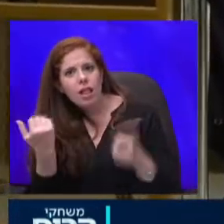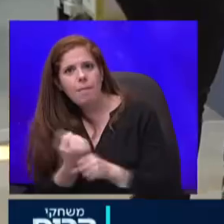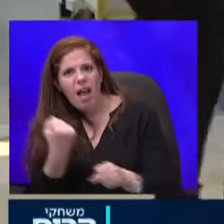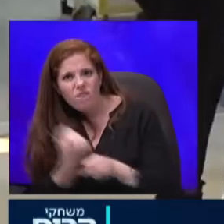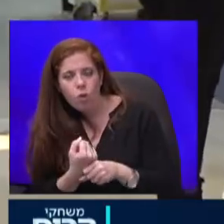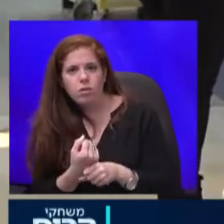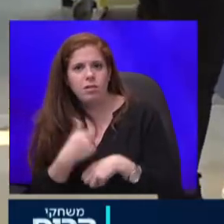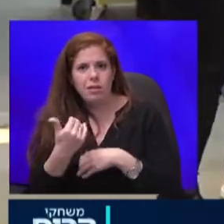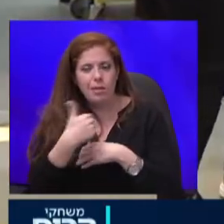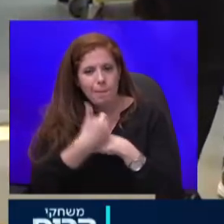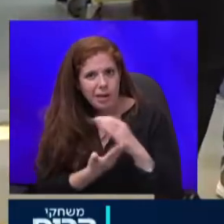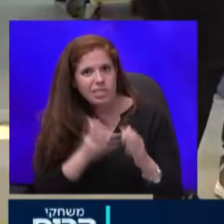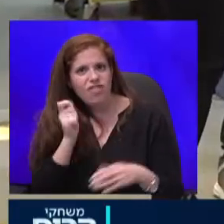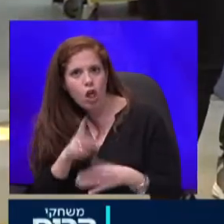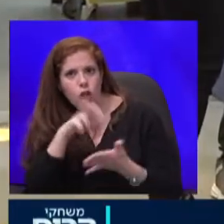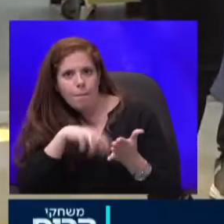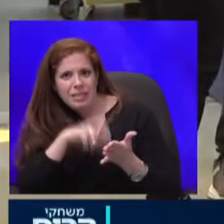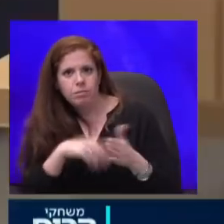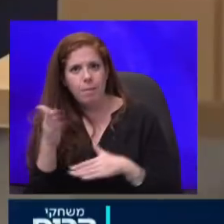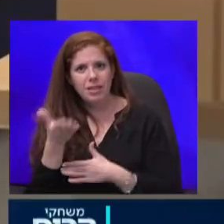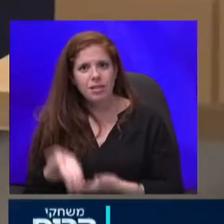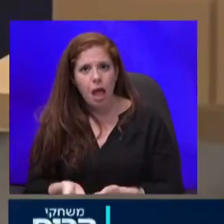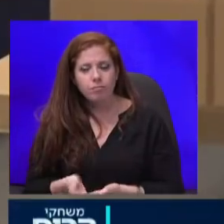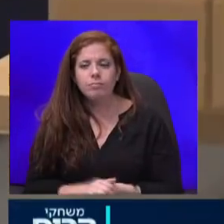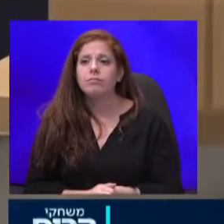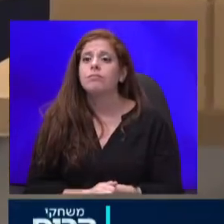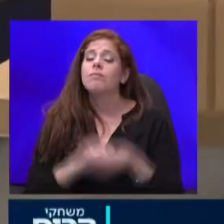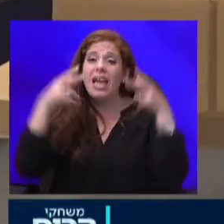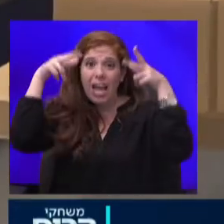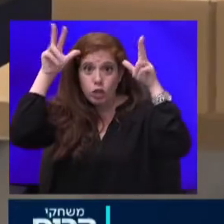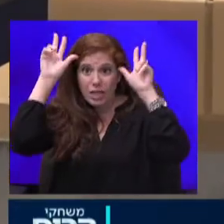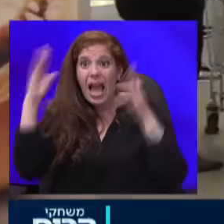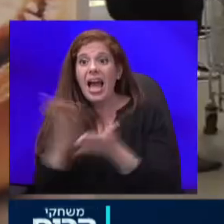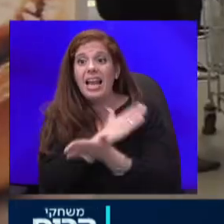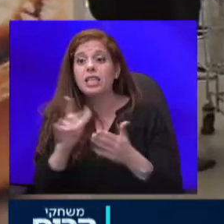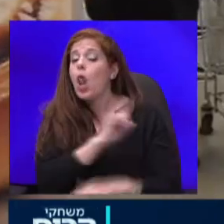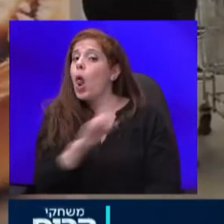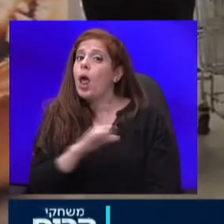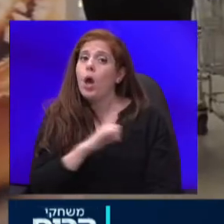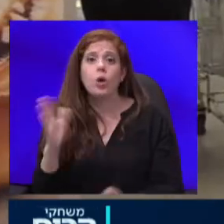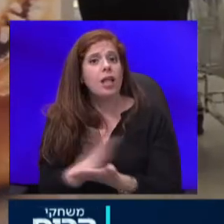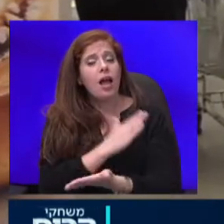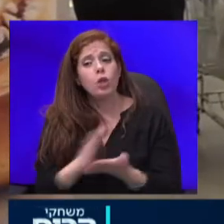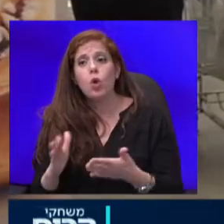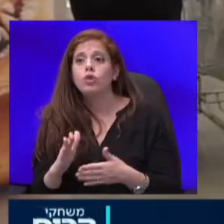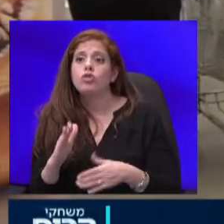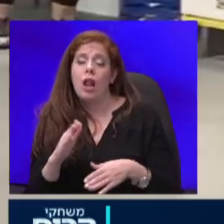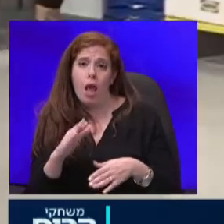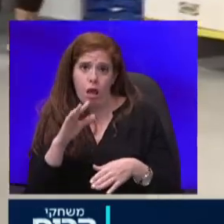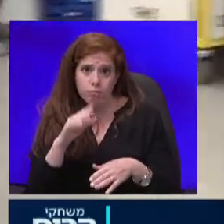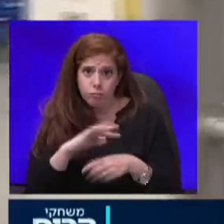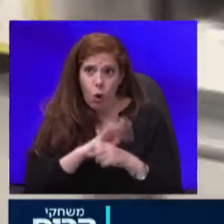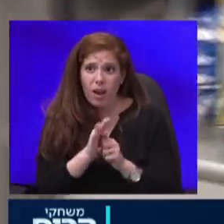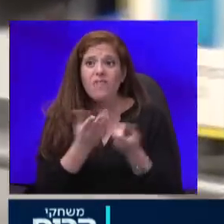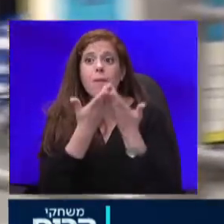ישראל. רשת איקאה למשל החליטה היום לא לחכות להחלטות קבינת הקורונה, ופתחה את הסניפים שלה במתכונת מצומצמת,